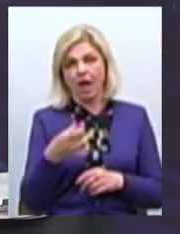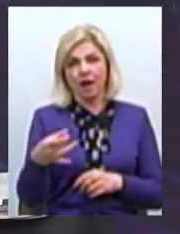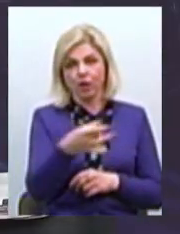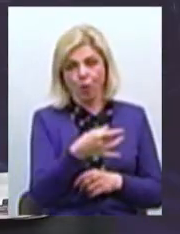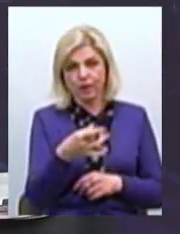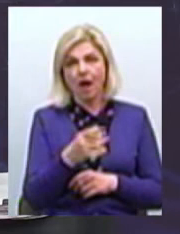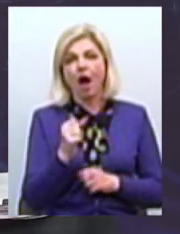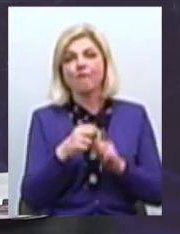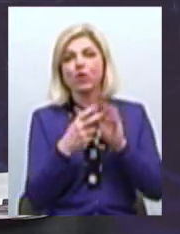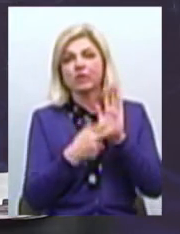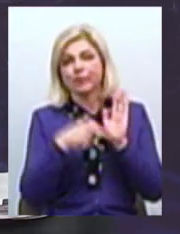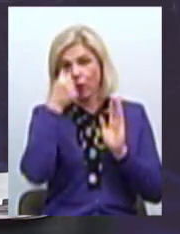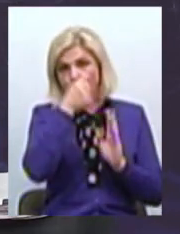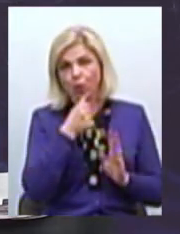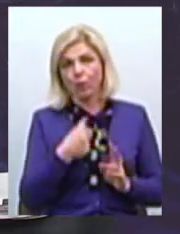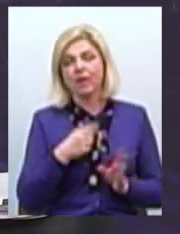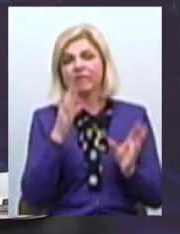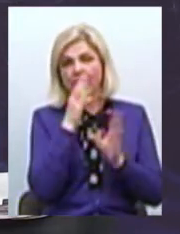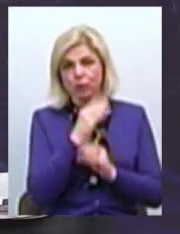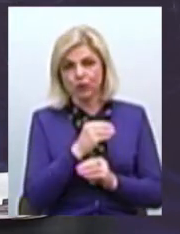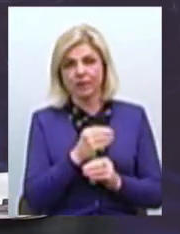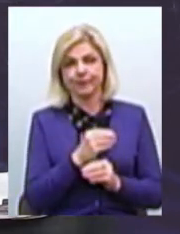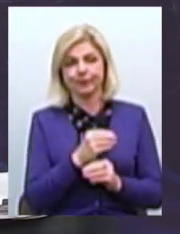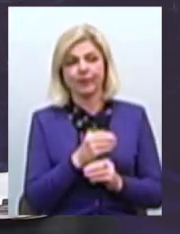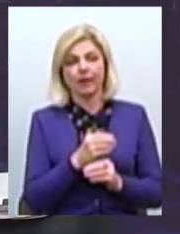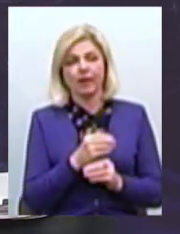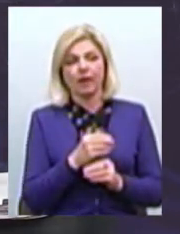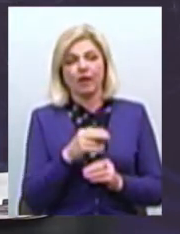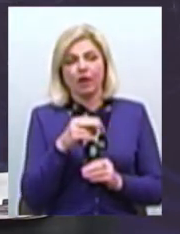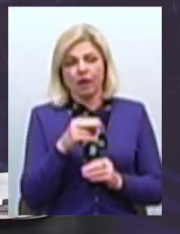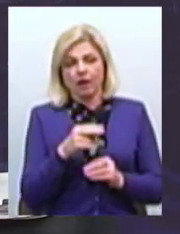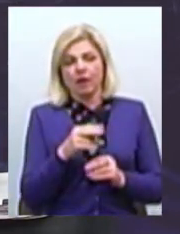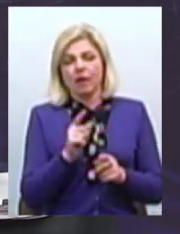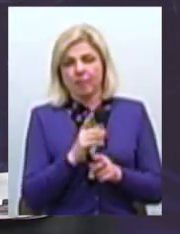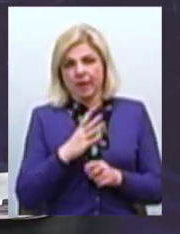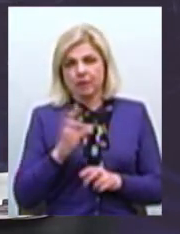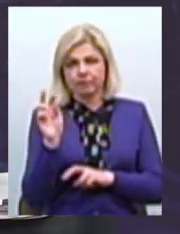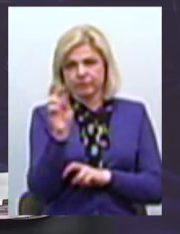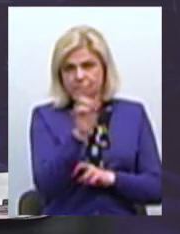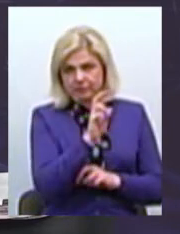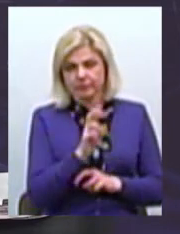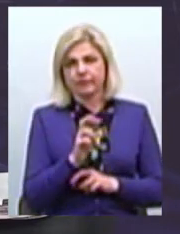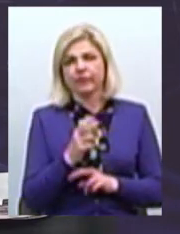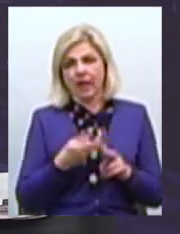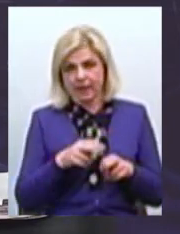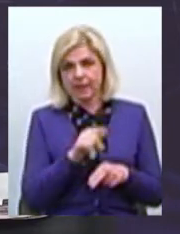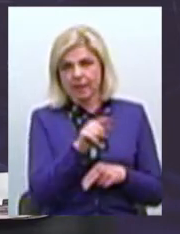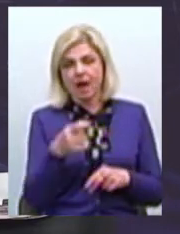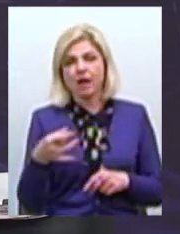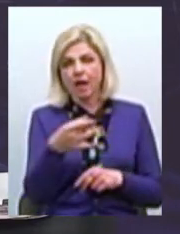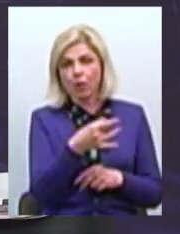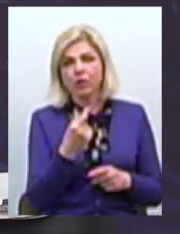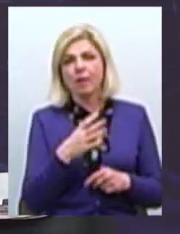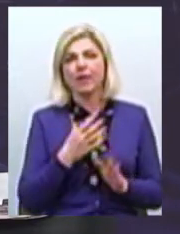2018 році мені вдалося попри щільний графік побути в тих районах, де були підтримані опорні